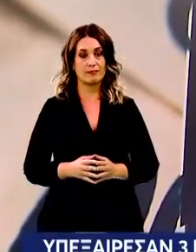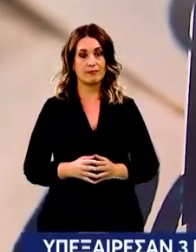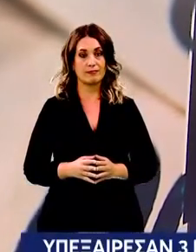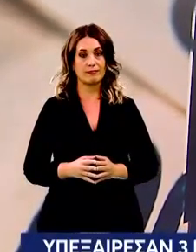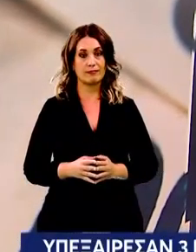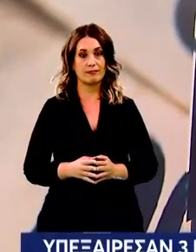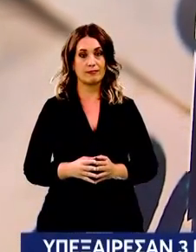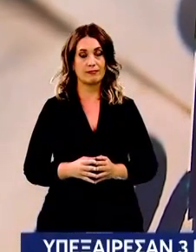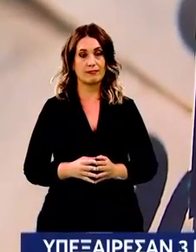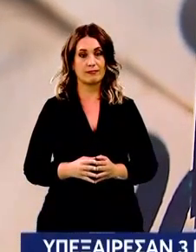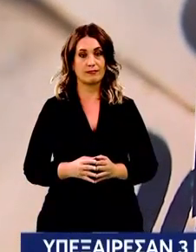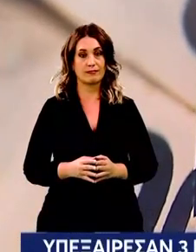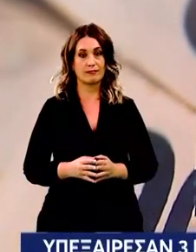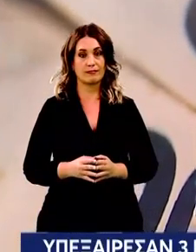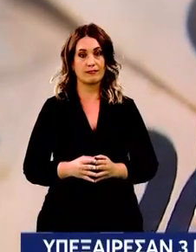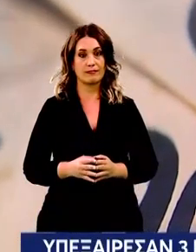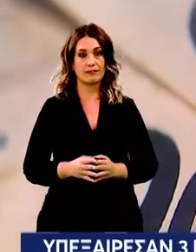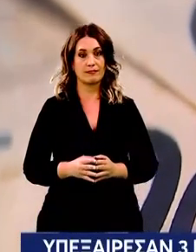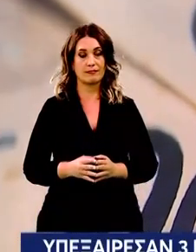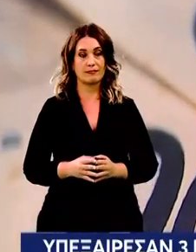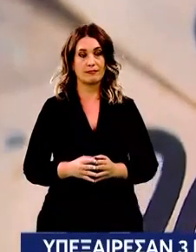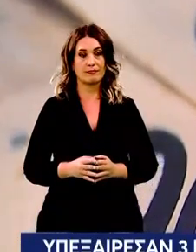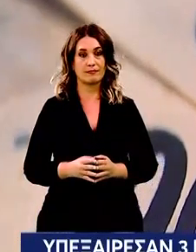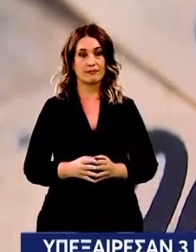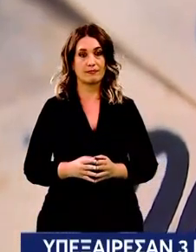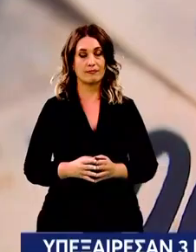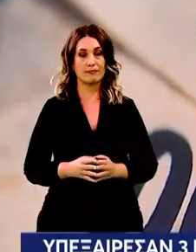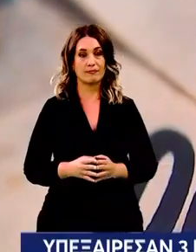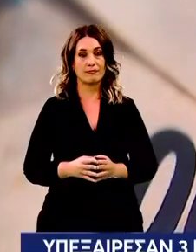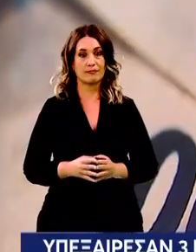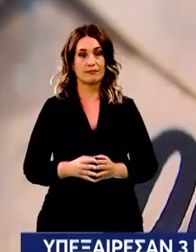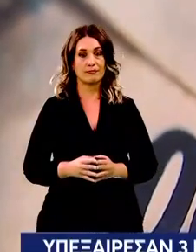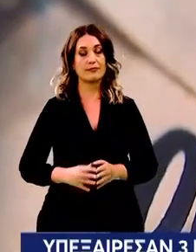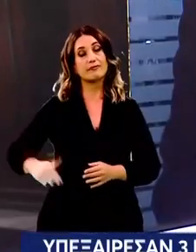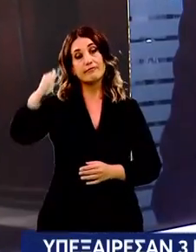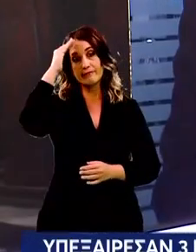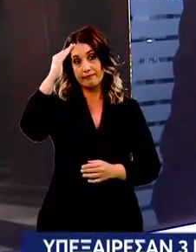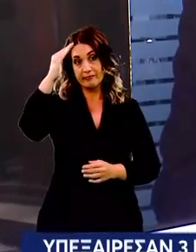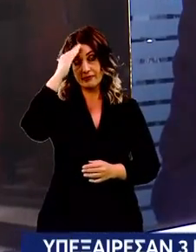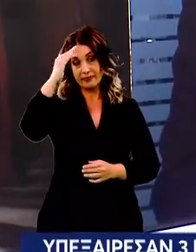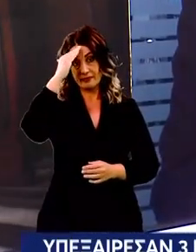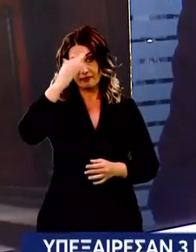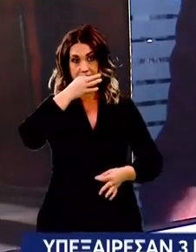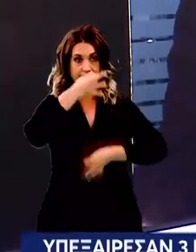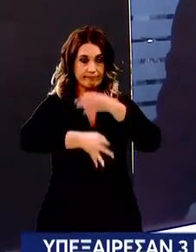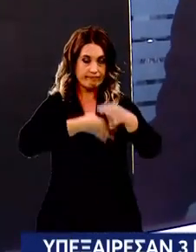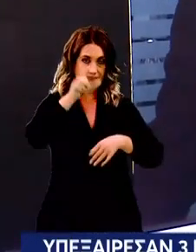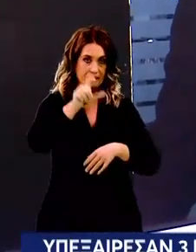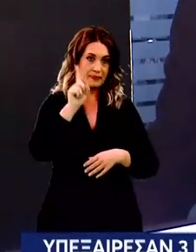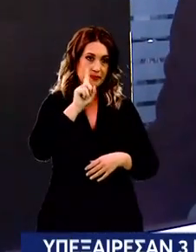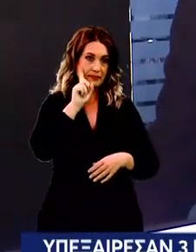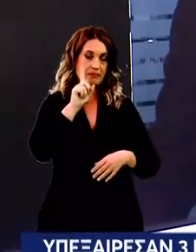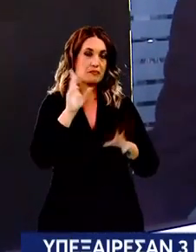σε ύποπτους προορισμούς. Να αρχίσουμε με την Ιωάννα. Καλησπέρα Ιωάννα, για πες μας. Καλησπέρα, καλησπέρα Νίκο. Το θέμα ήρθε στη